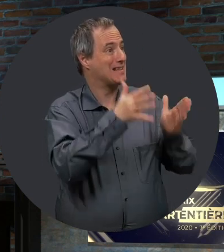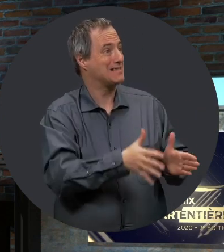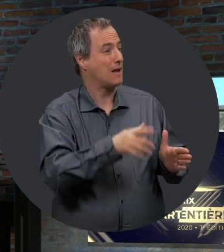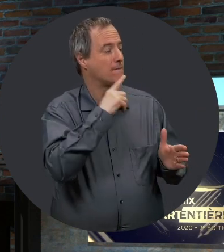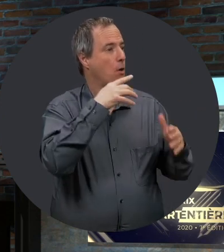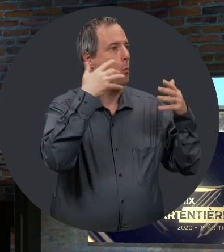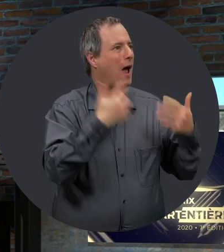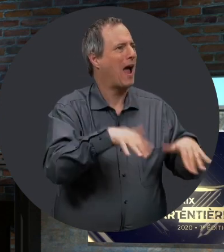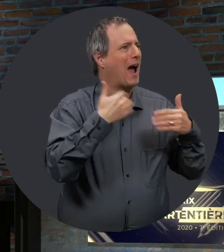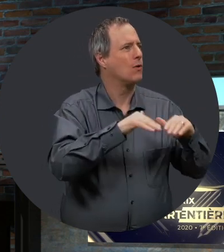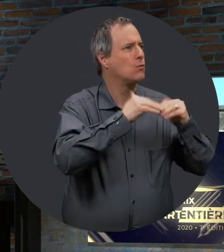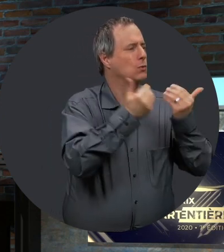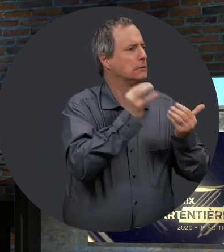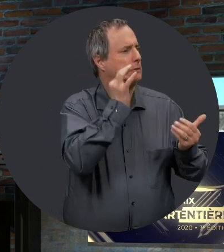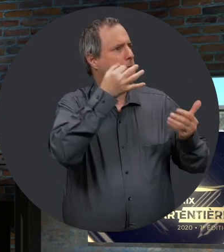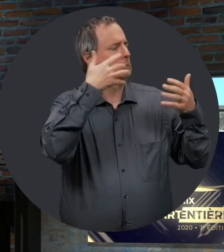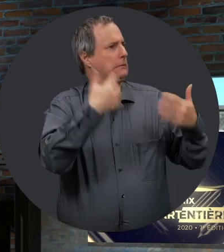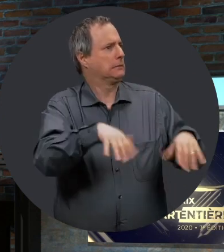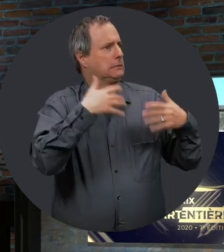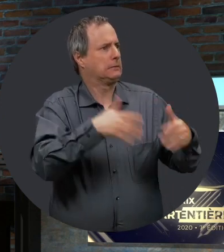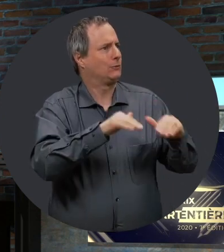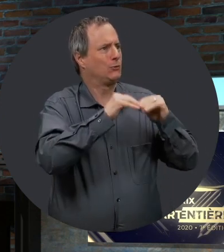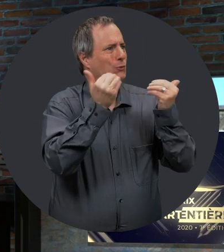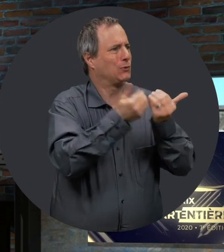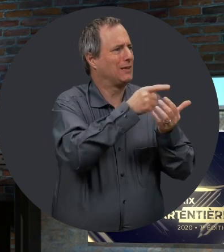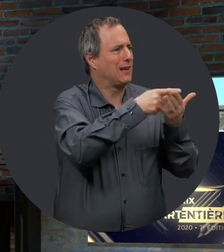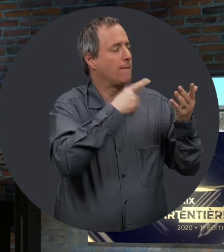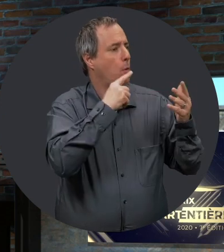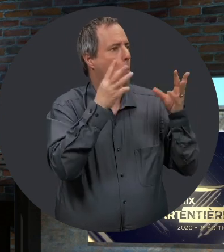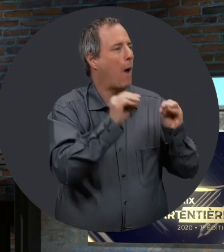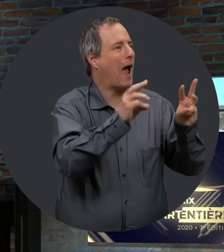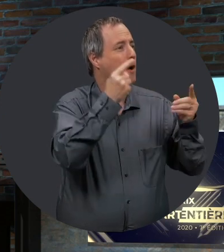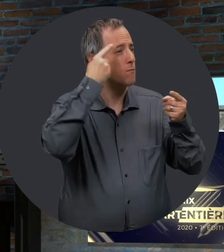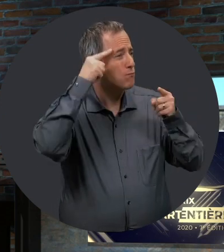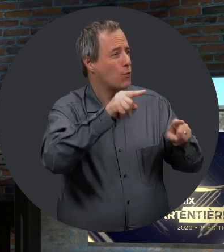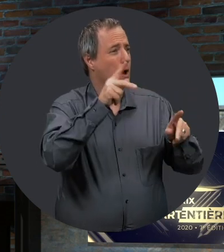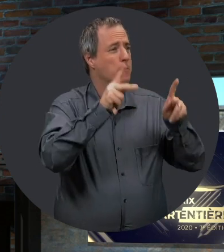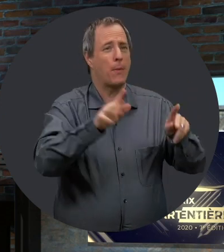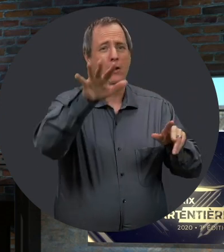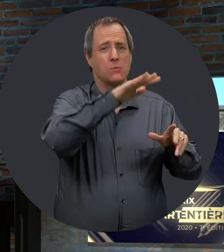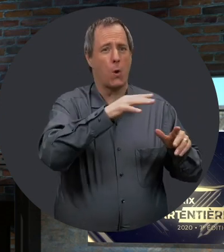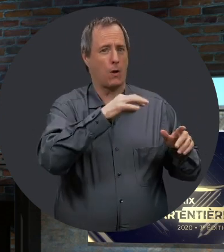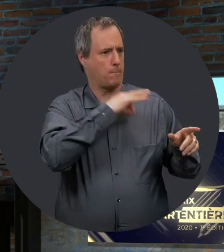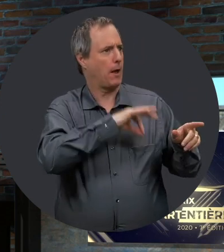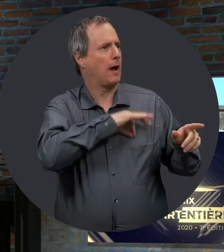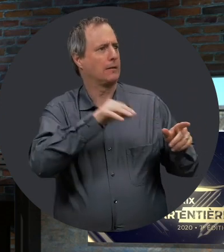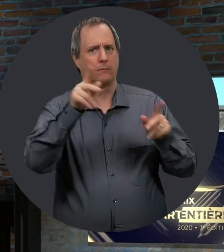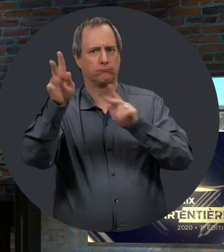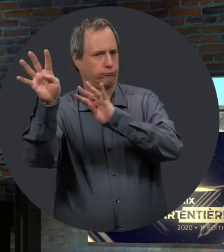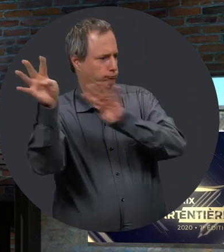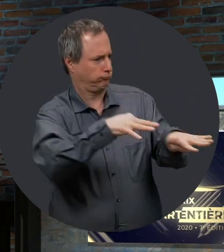retenues, cinq finalistes qui sont tous exceptionnels, qui sont tous méritoires et qui méritent d'être